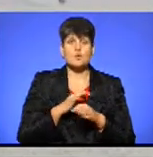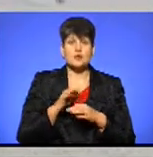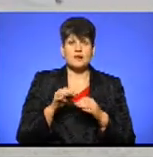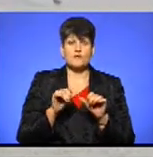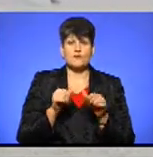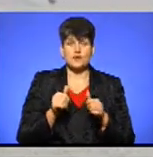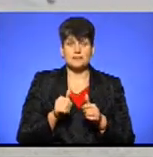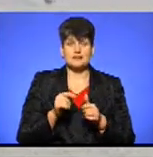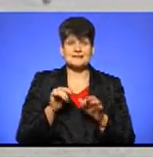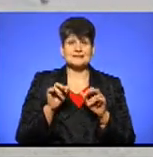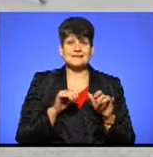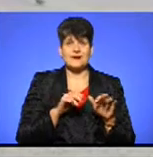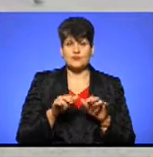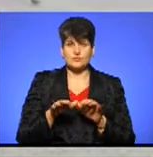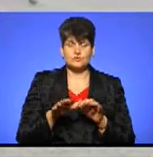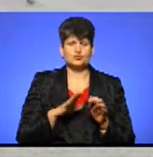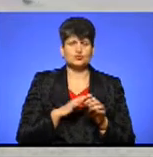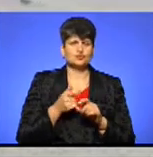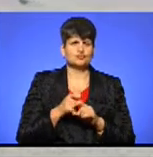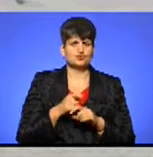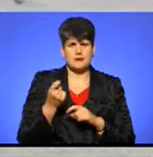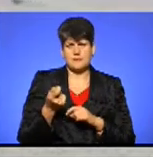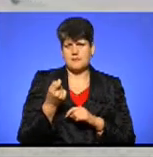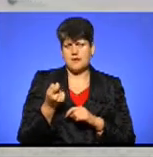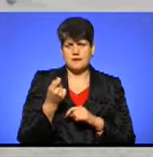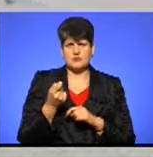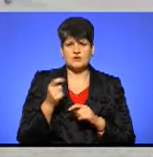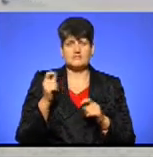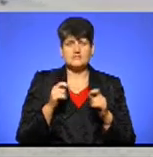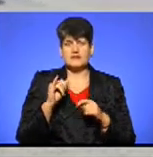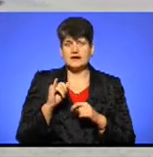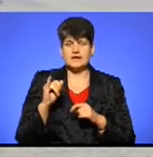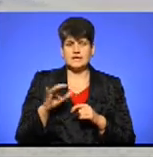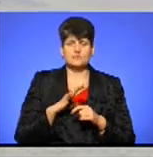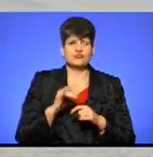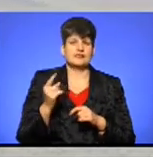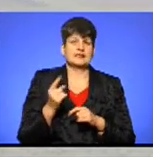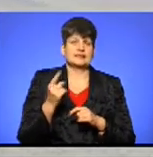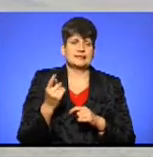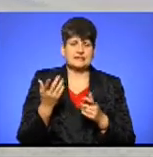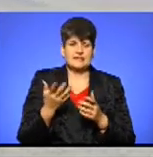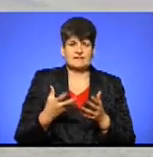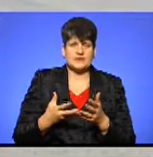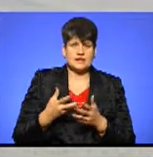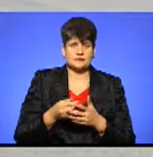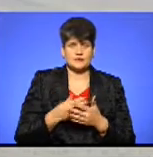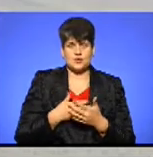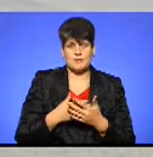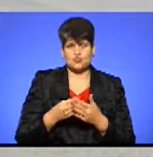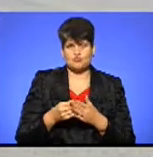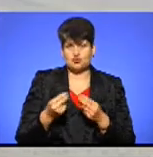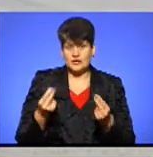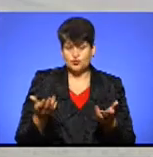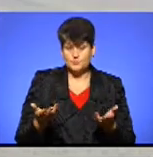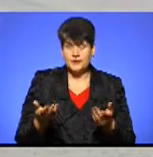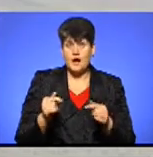форматі заходів було дуже мало. І фестиваль її практично був чи не єдиним, який фінансувався з громадського бюджету. Цього